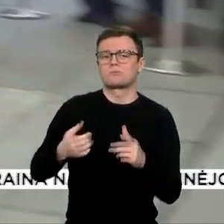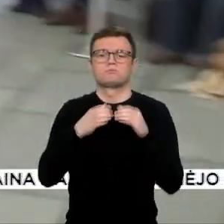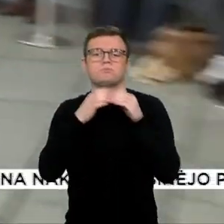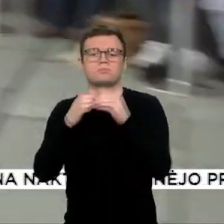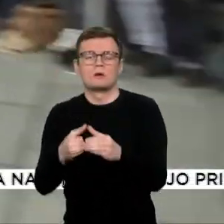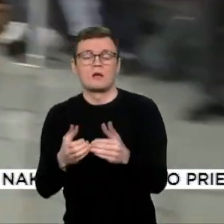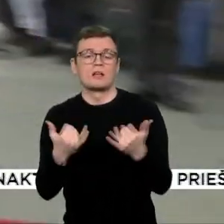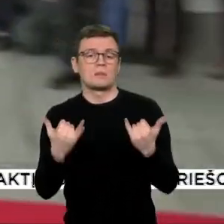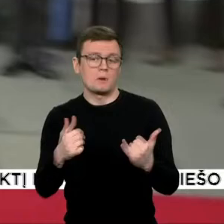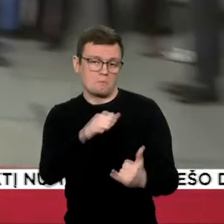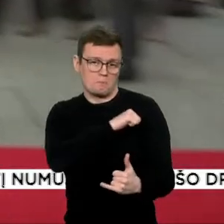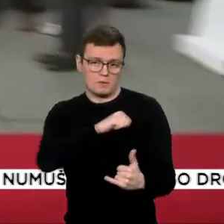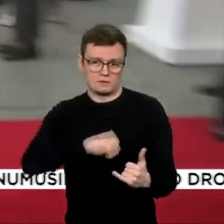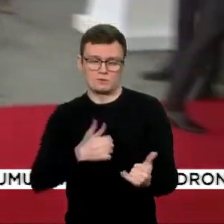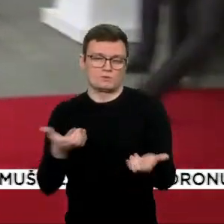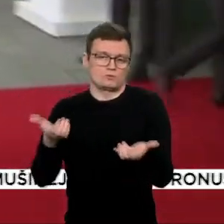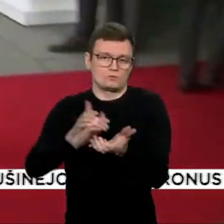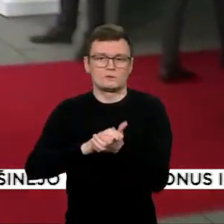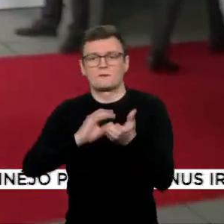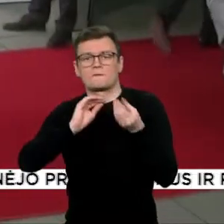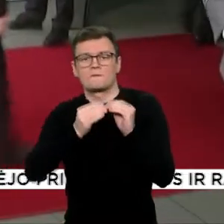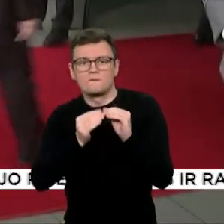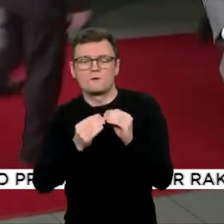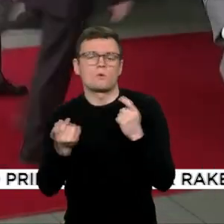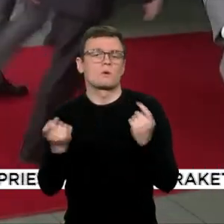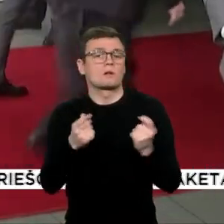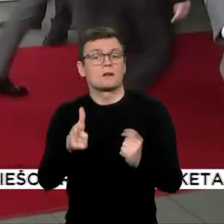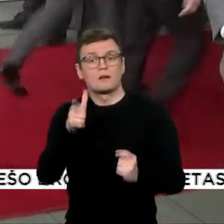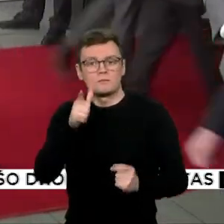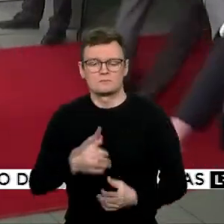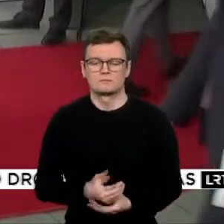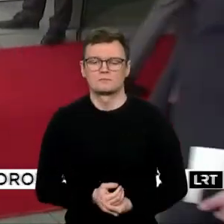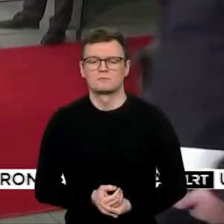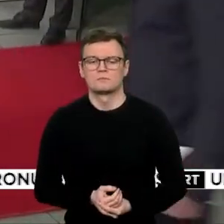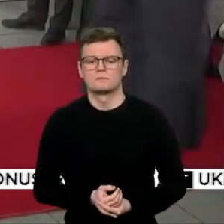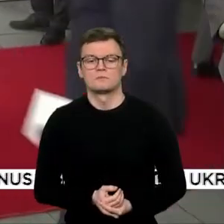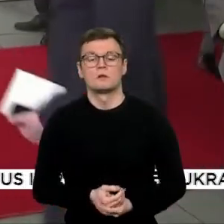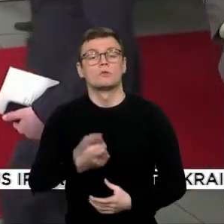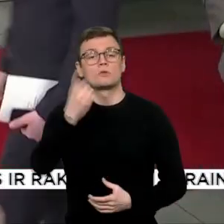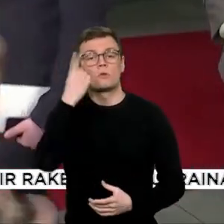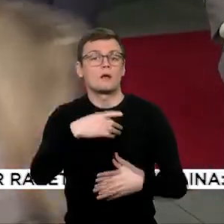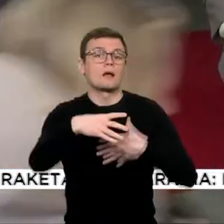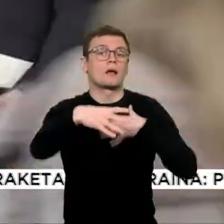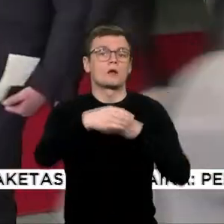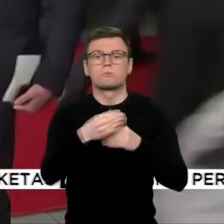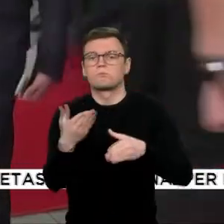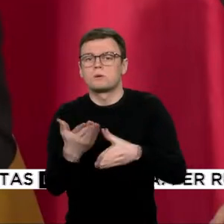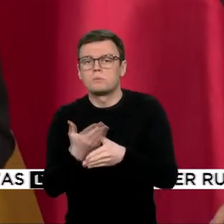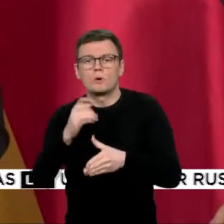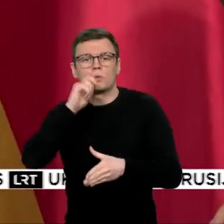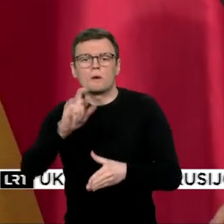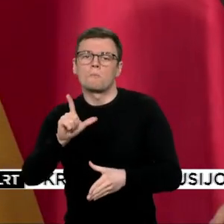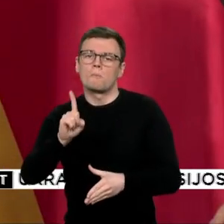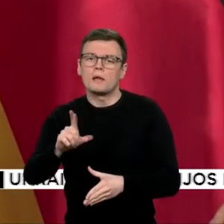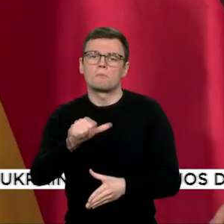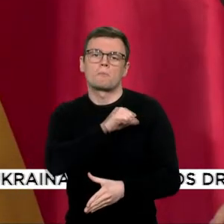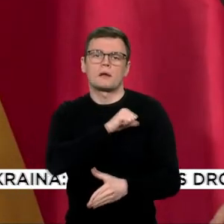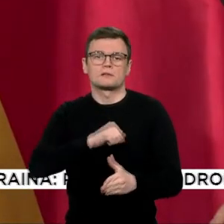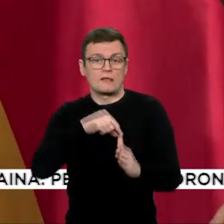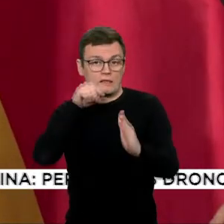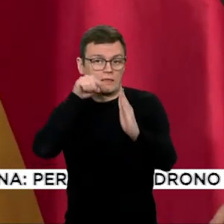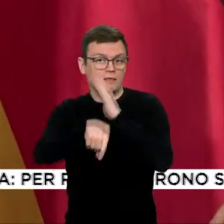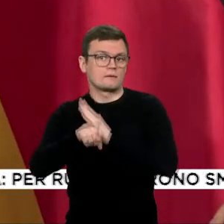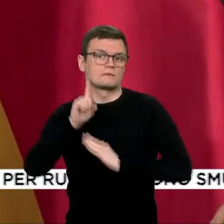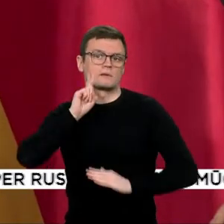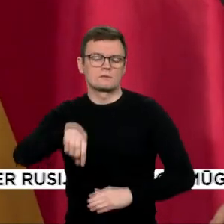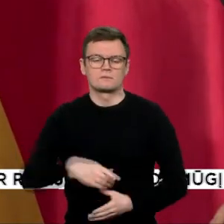surengė susitaikimo dėrybas ir tikina. Bendra, kada bus siekia padėti Ukrainai, bet nesikišti patys. Aišku,